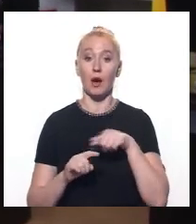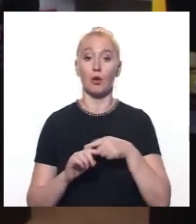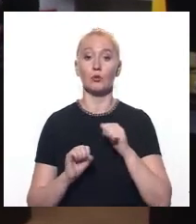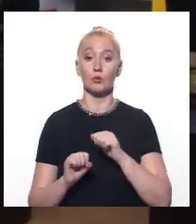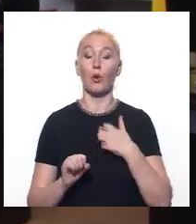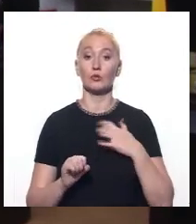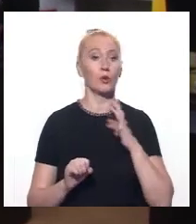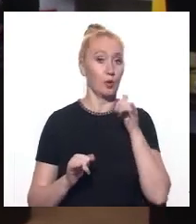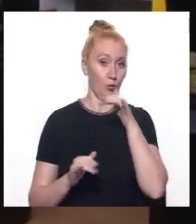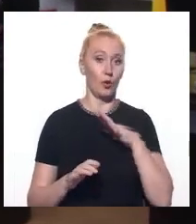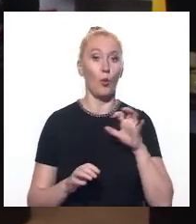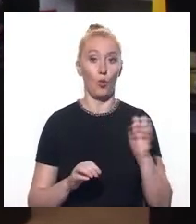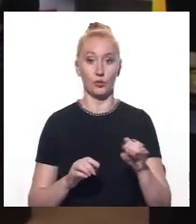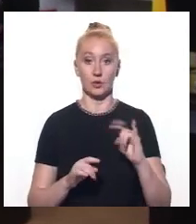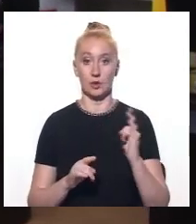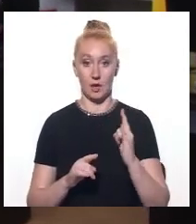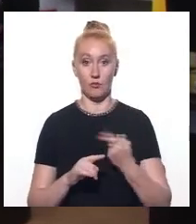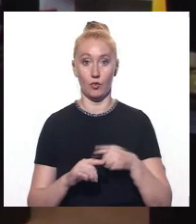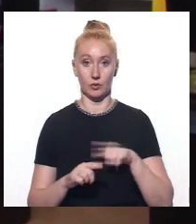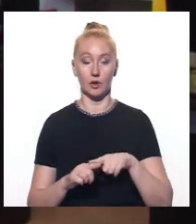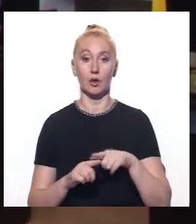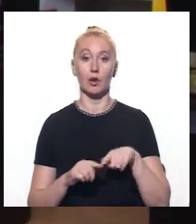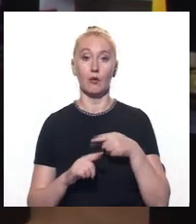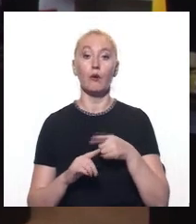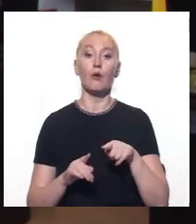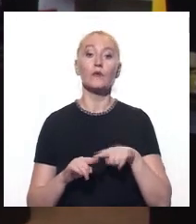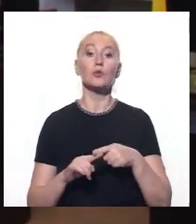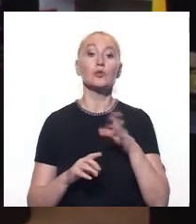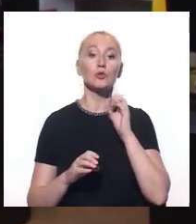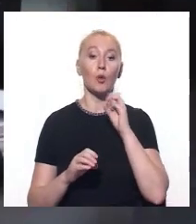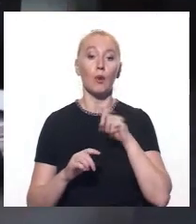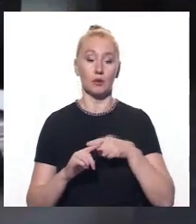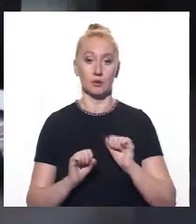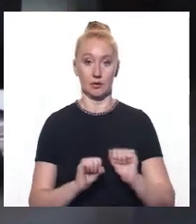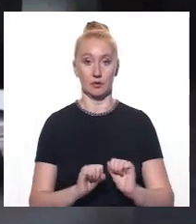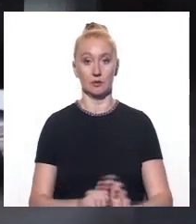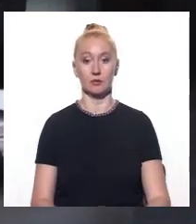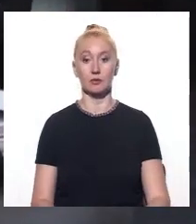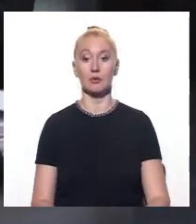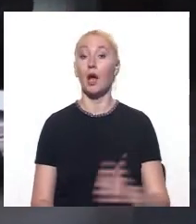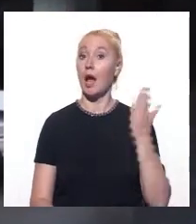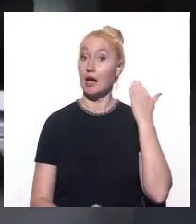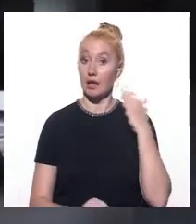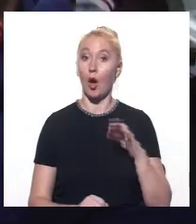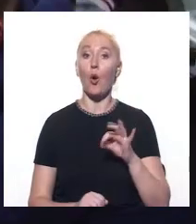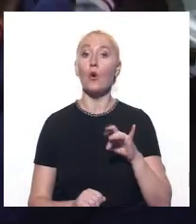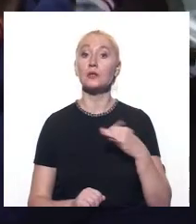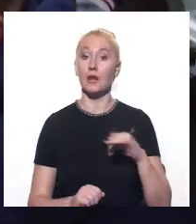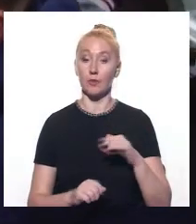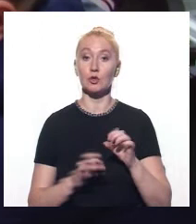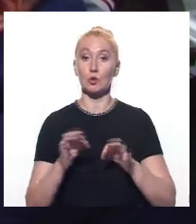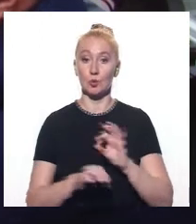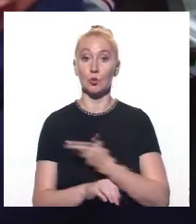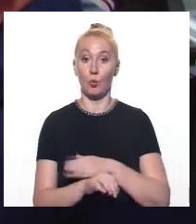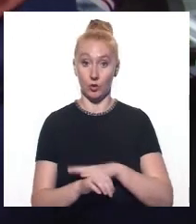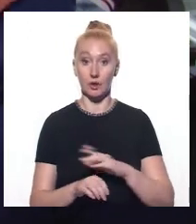кусу собаку, щоб потім розбиратися в війну, хто був прав, собака чи дитина. Нагадаємо, раніше Октябрьський райсуд Полтави відмовив